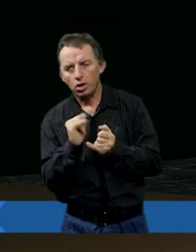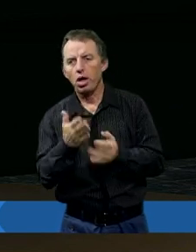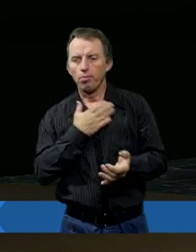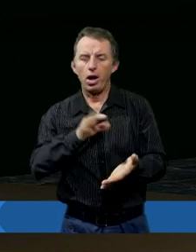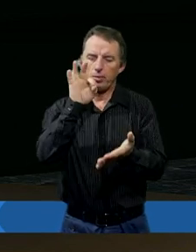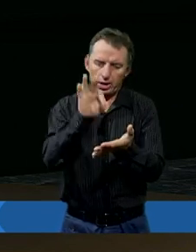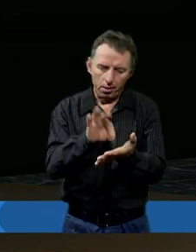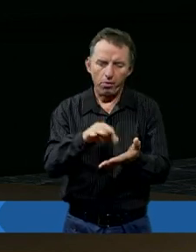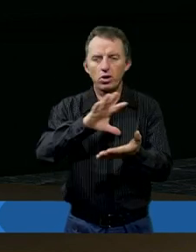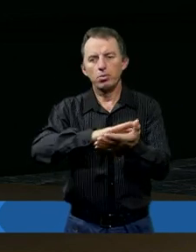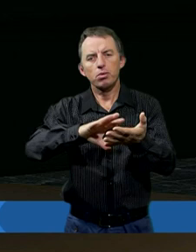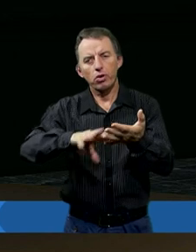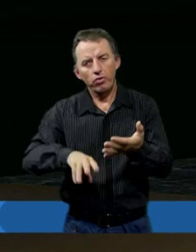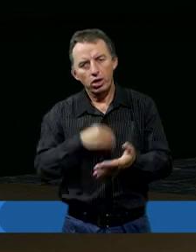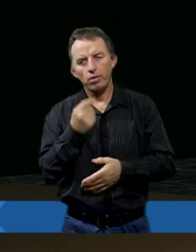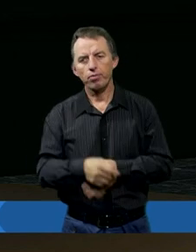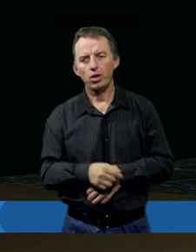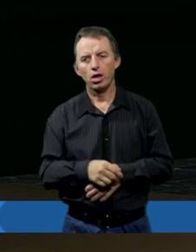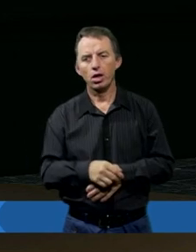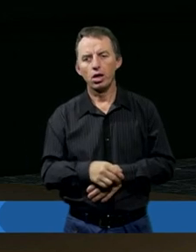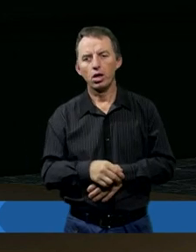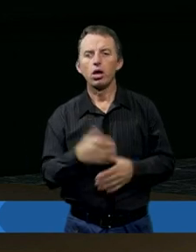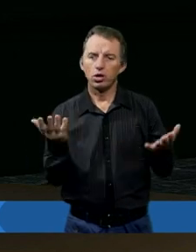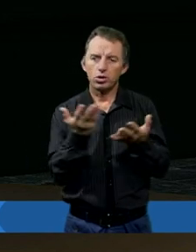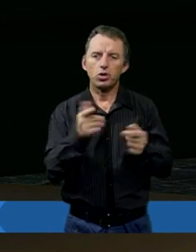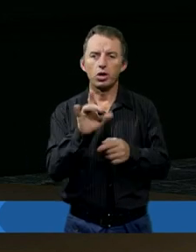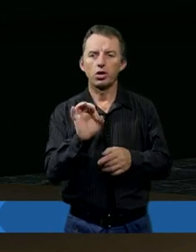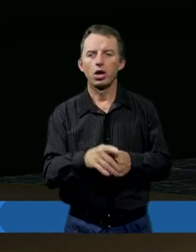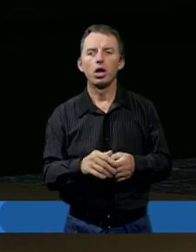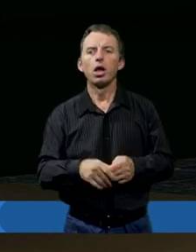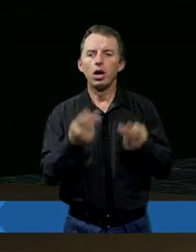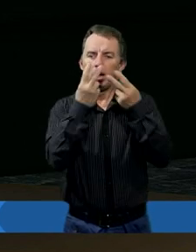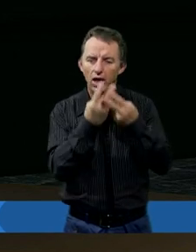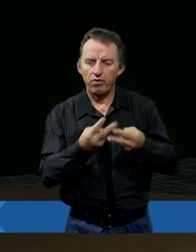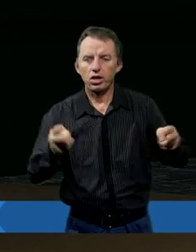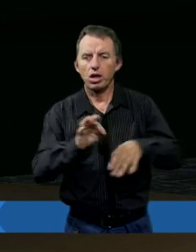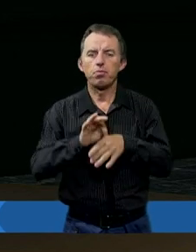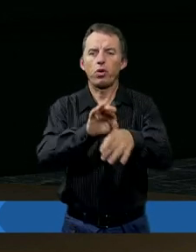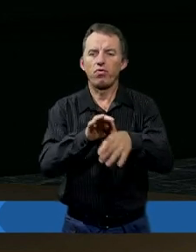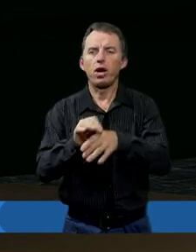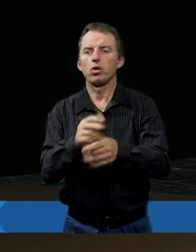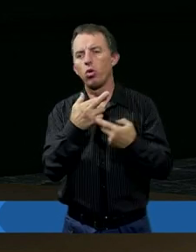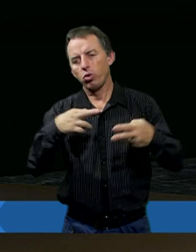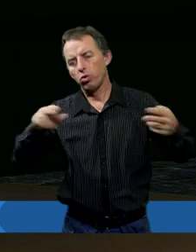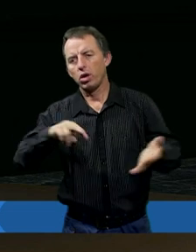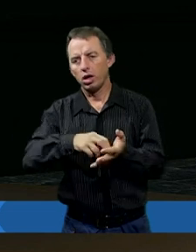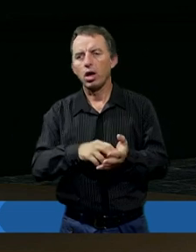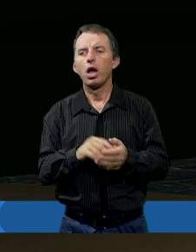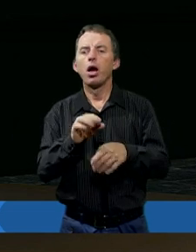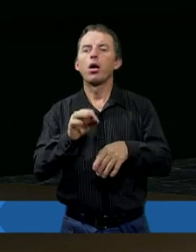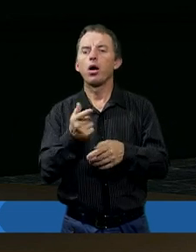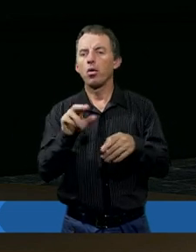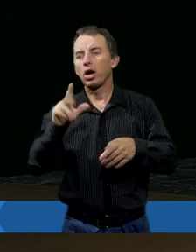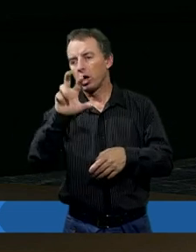zapewnienia Pisma Świętego, ale gdzieś nawiedzają różne lęki nas. Widzimy, że Joba też